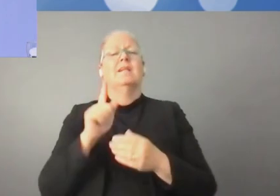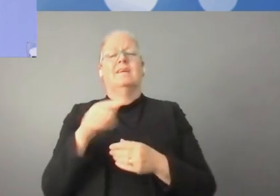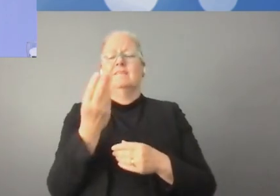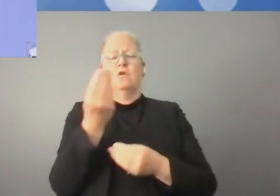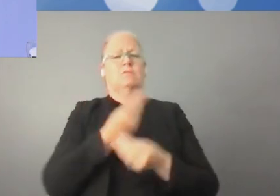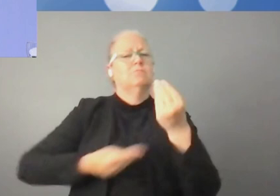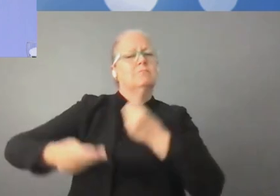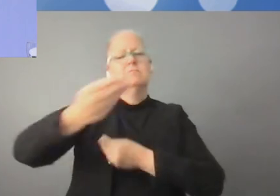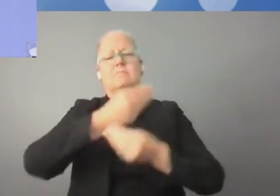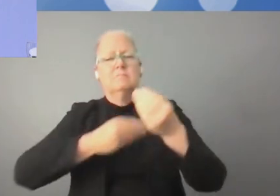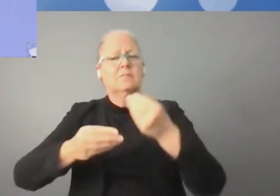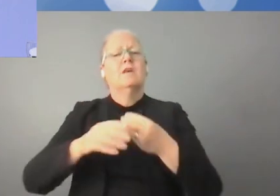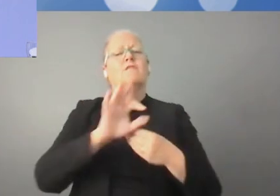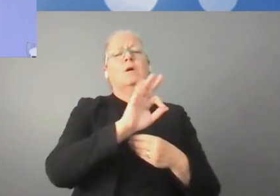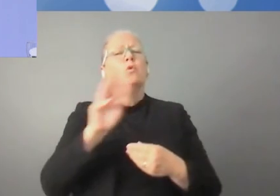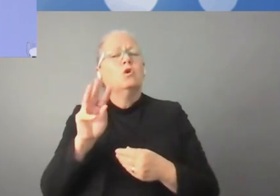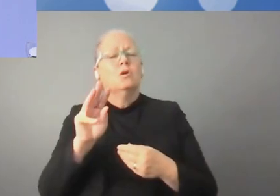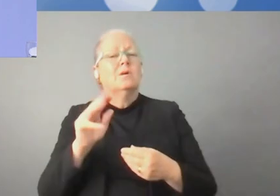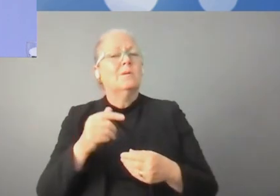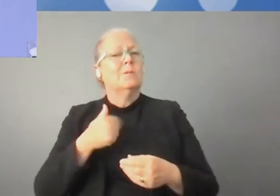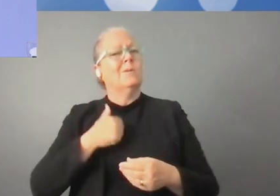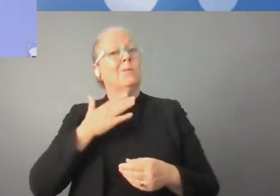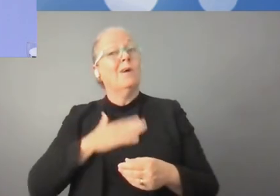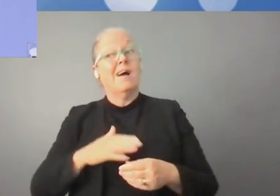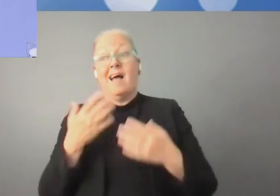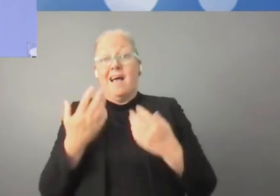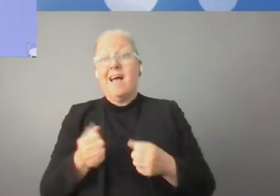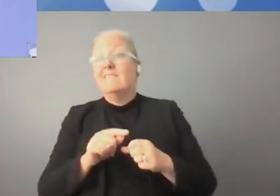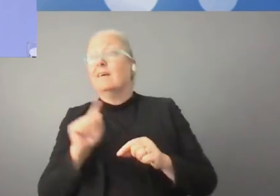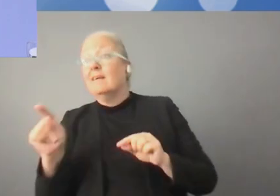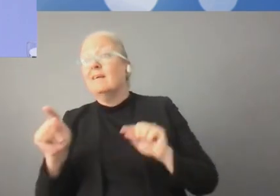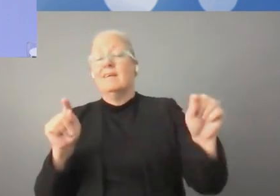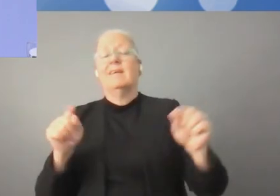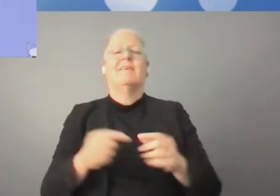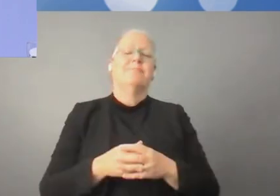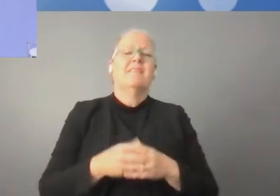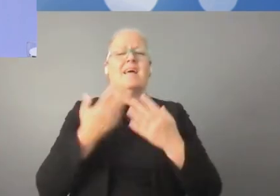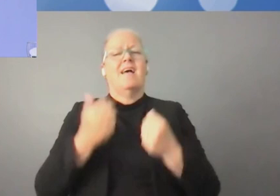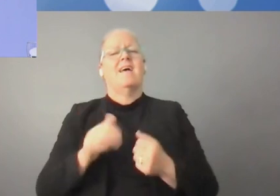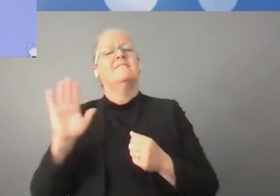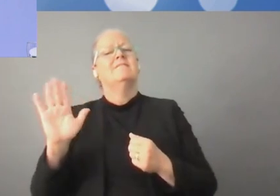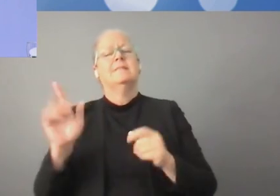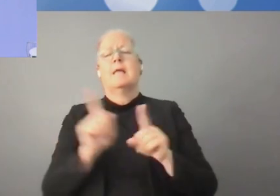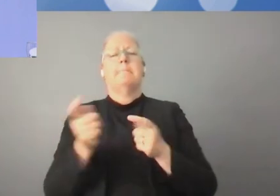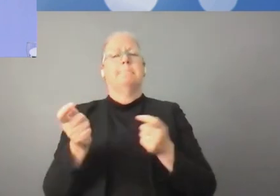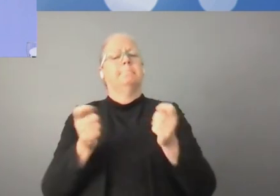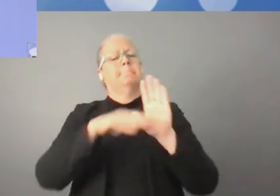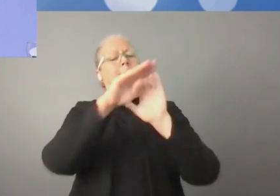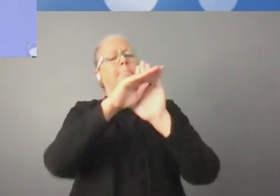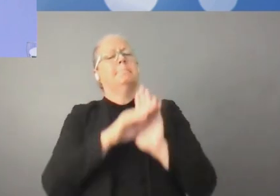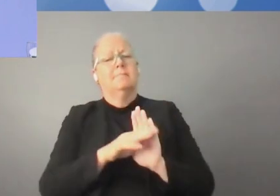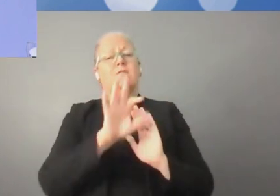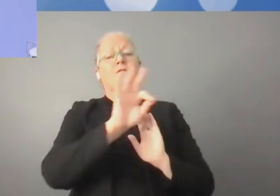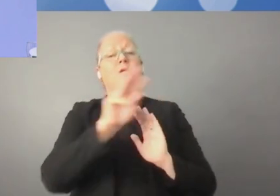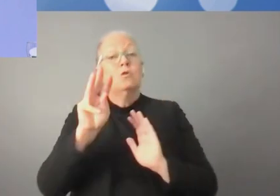créer un cadre législatif mondial, processus qui a déjà été lancé, d'ailleurs, dans différents endroits,